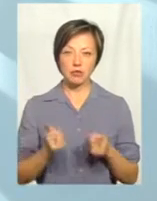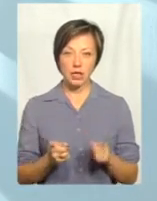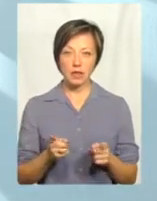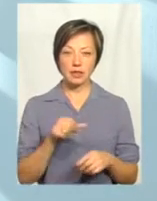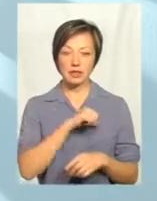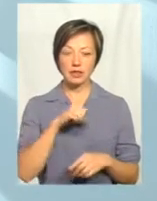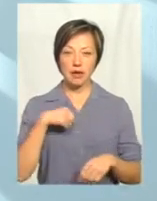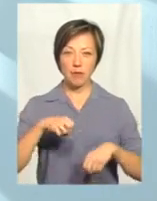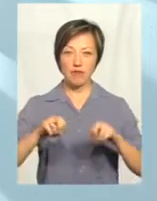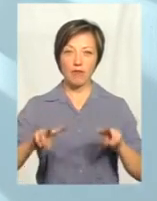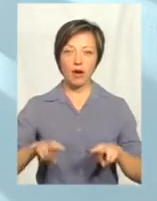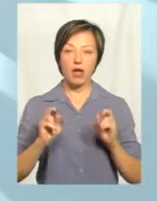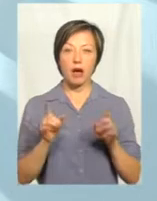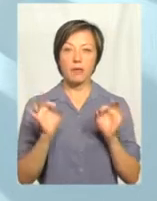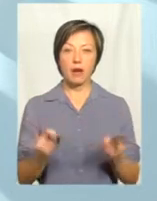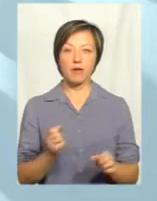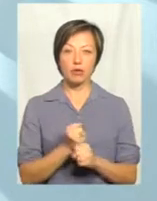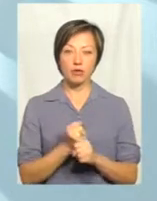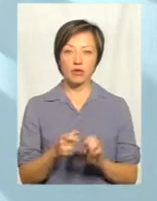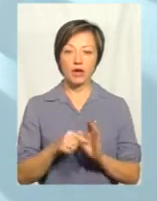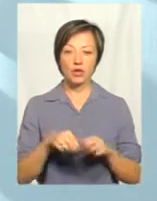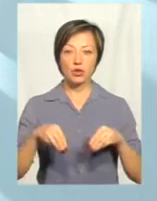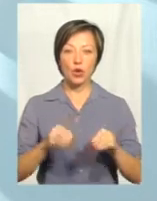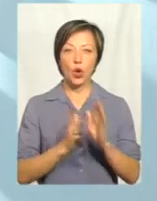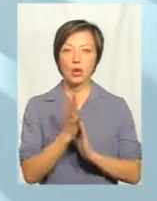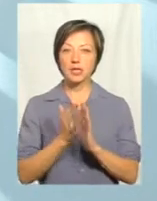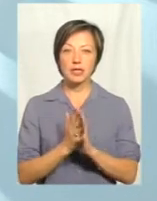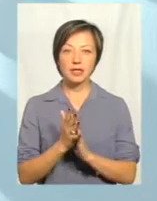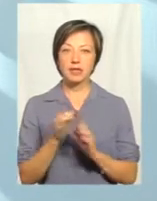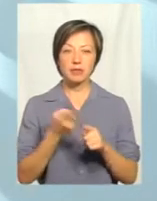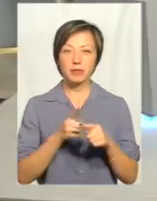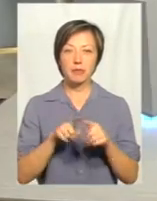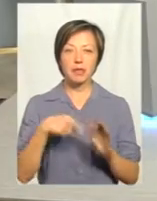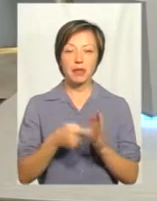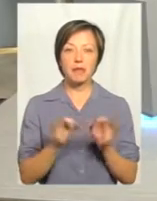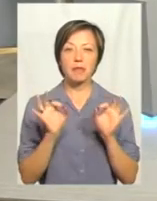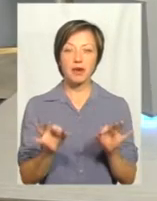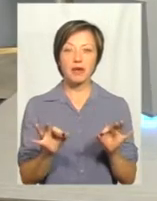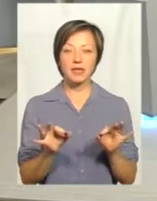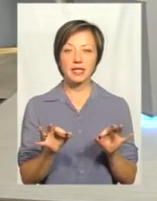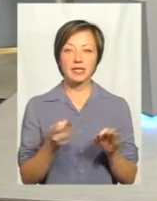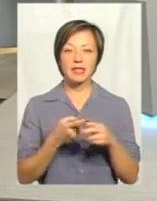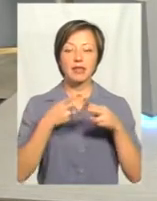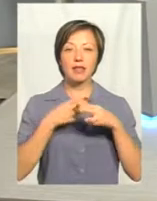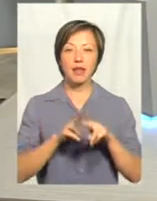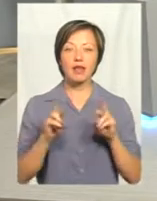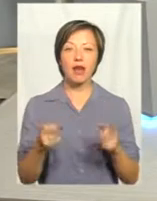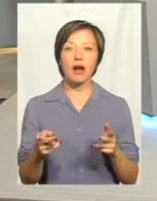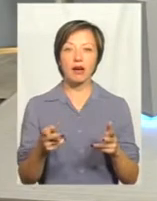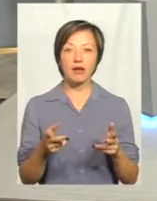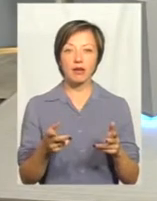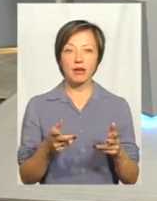сам фах, як правильно працювати з рослинами. Тут не стільки питання агрономії, як правильно сказати, це є техніки, як взяти